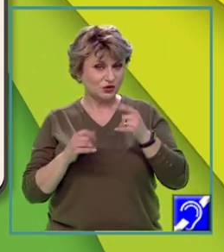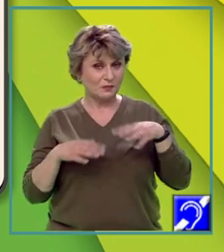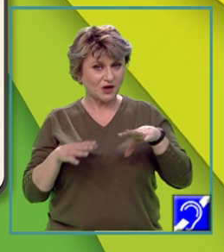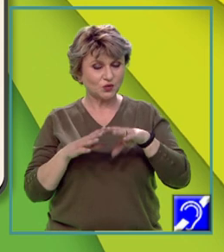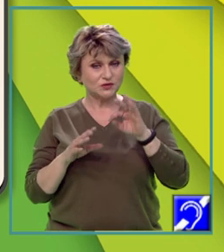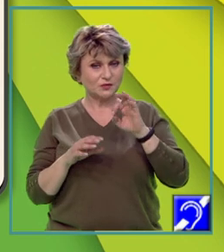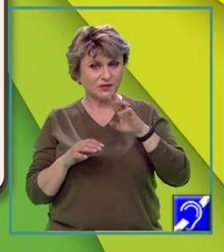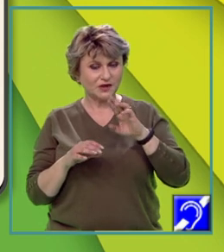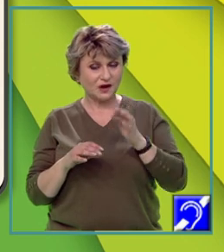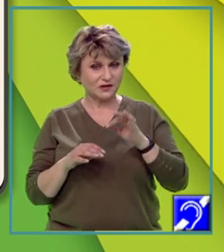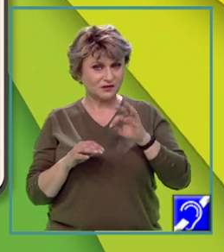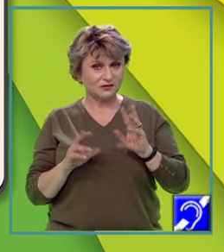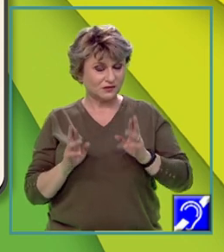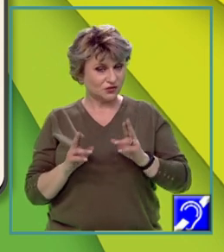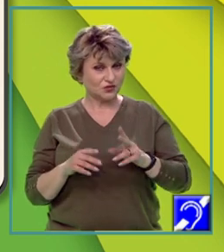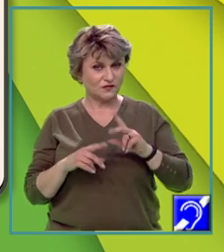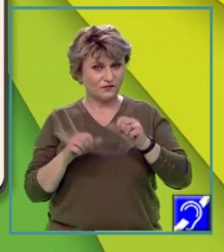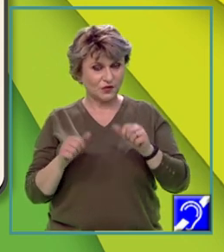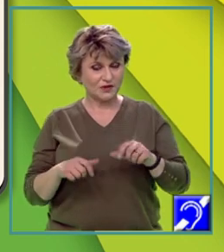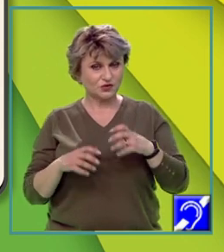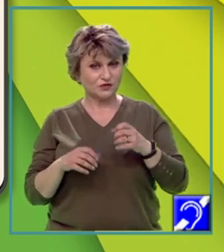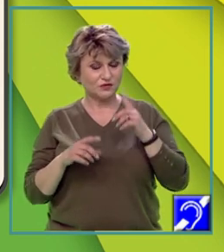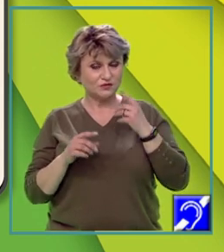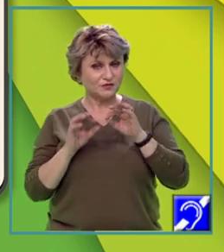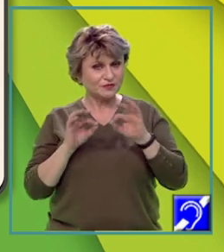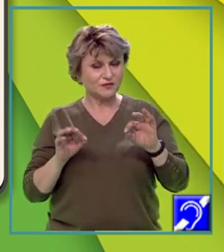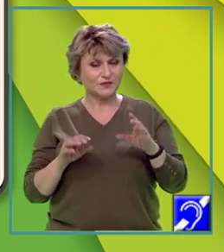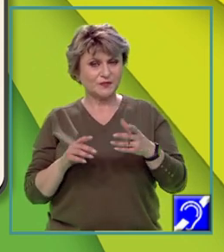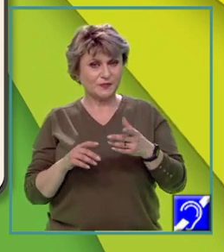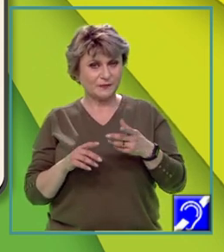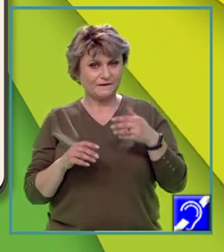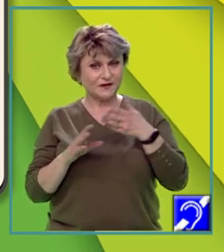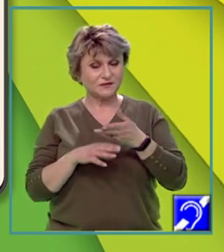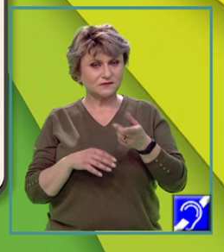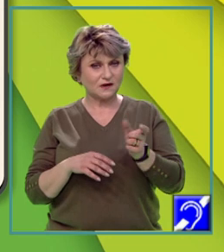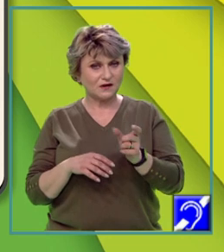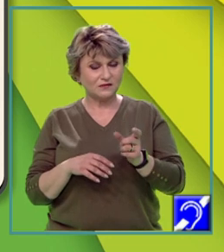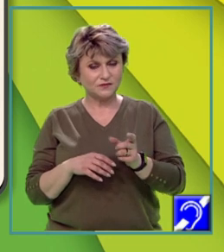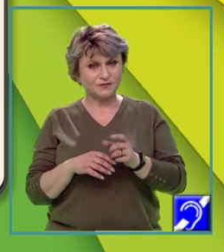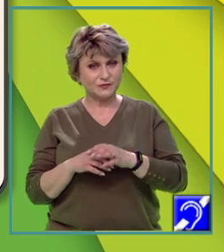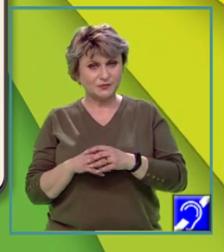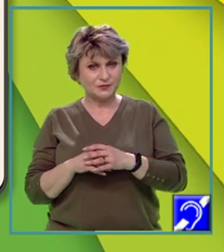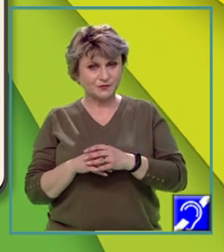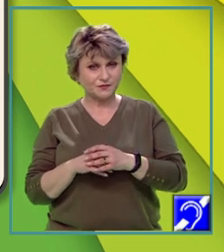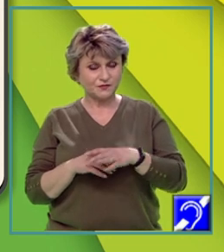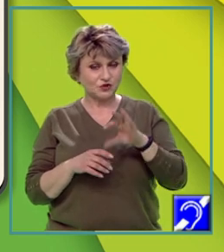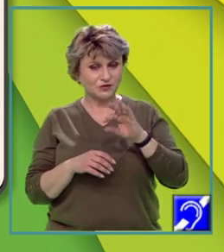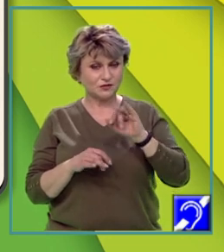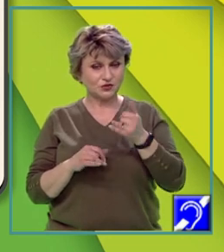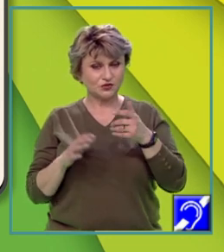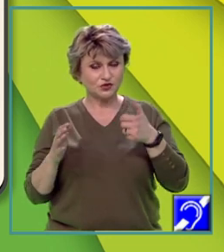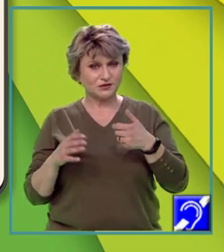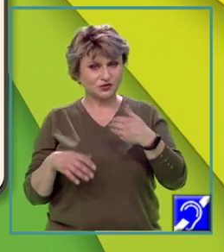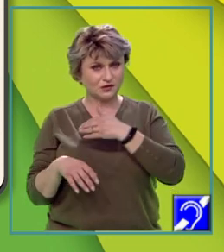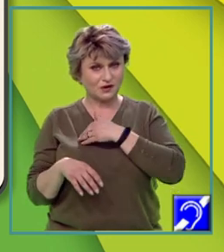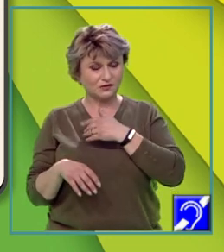temperat rece formează o fâșie extinsă între 50-60 de